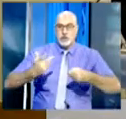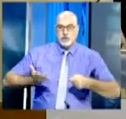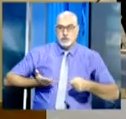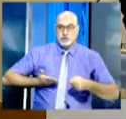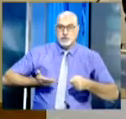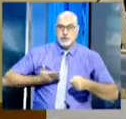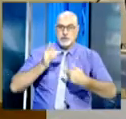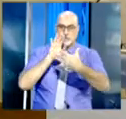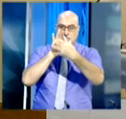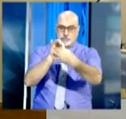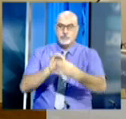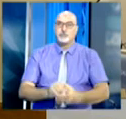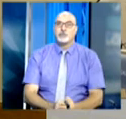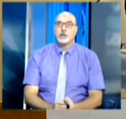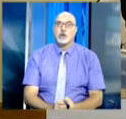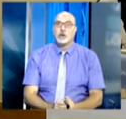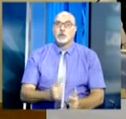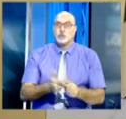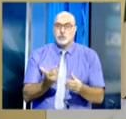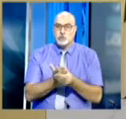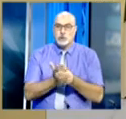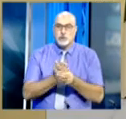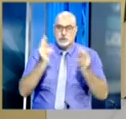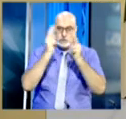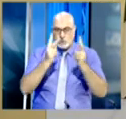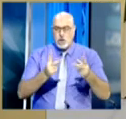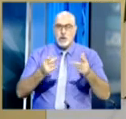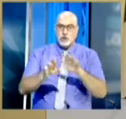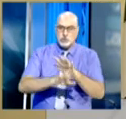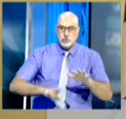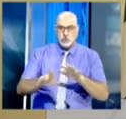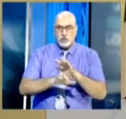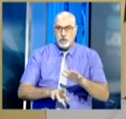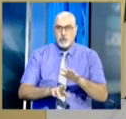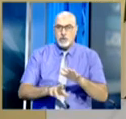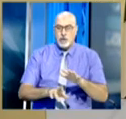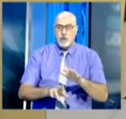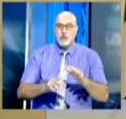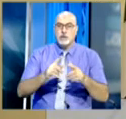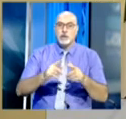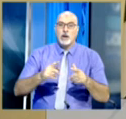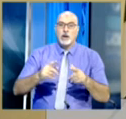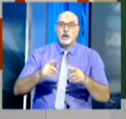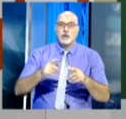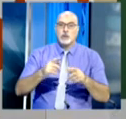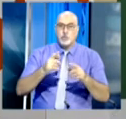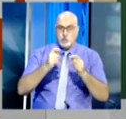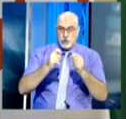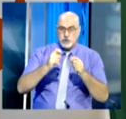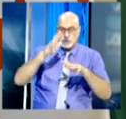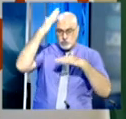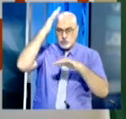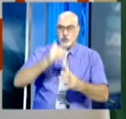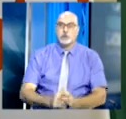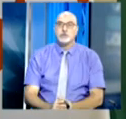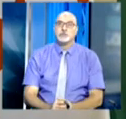البلدين إلى جانب القضايا الدولية والإقليمية التي تقع في صلب اهتمامات سياستيهما الخارجية